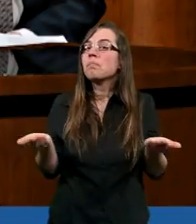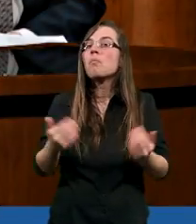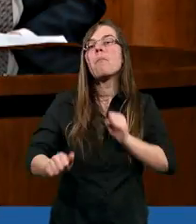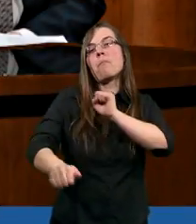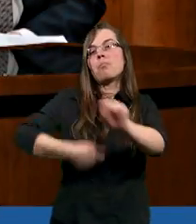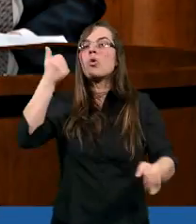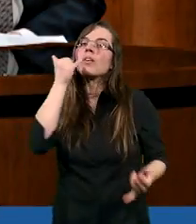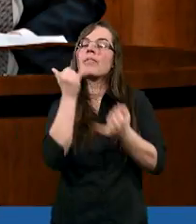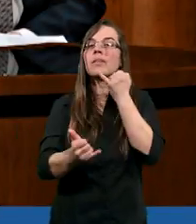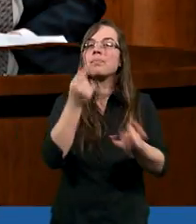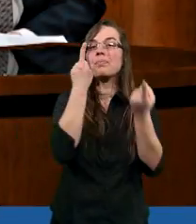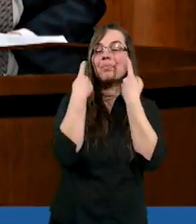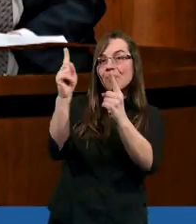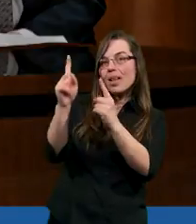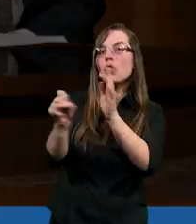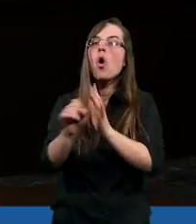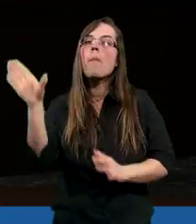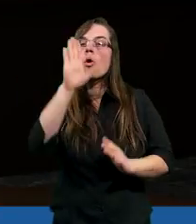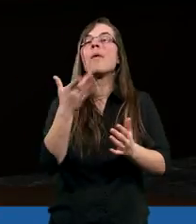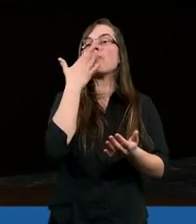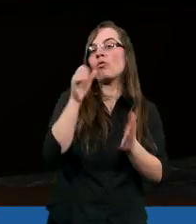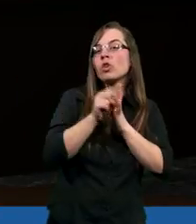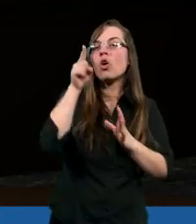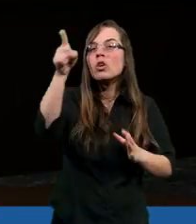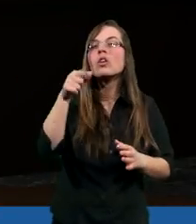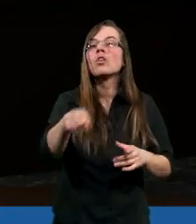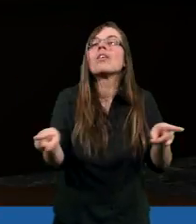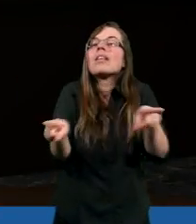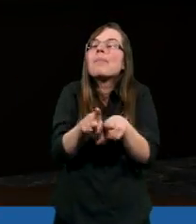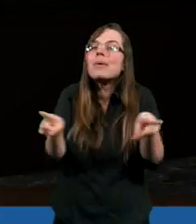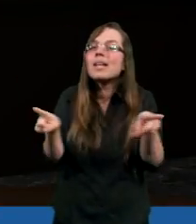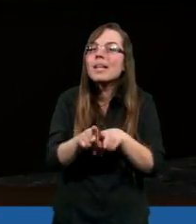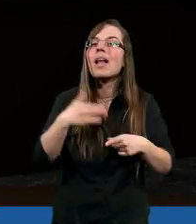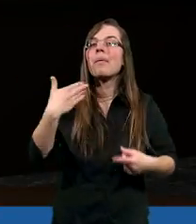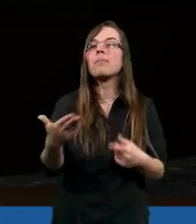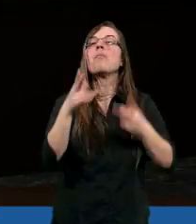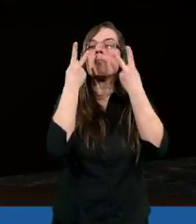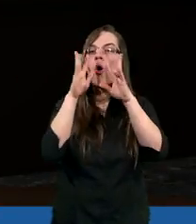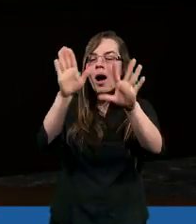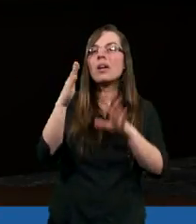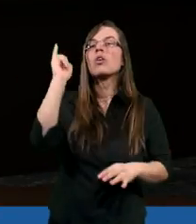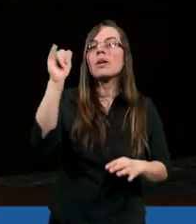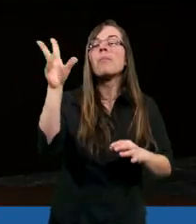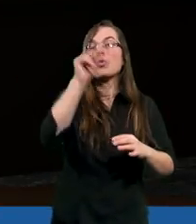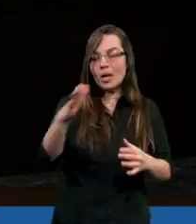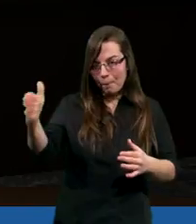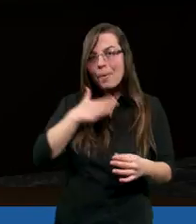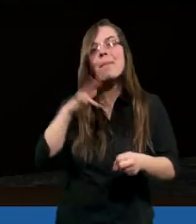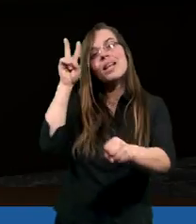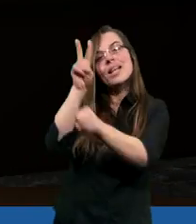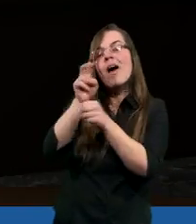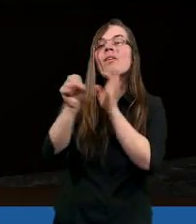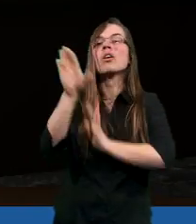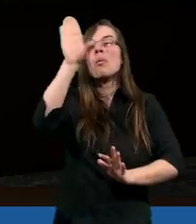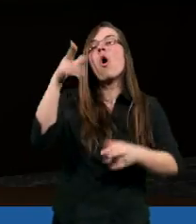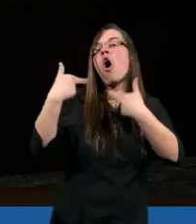Ponieważ jeśli zwracamy się do Boga, modlimy do Niego, to tym samym pokazujemy, że mamy do Niego zaufanie,